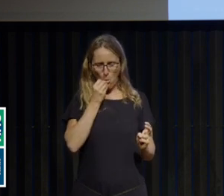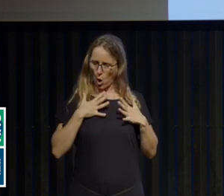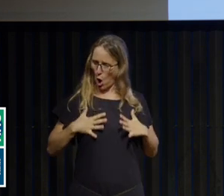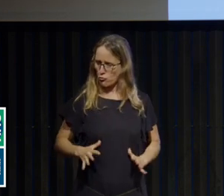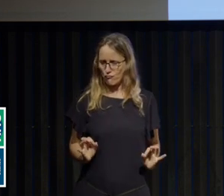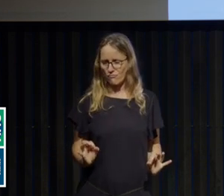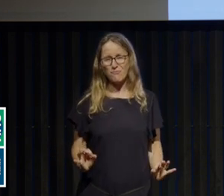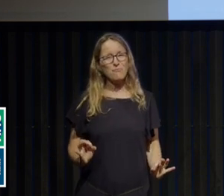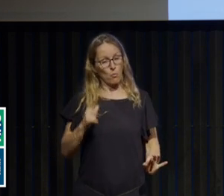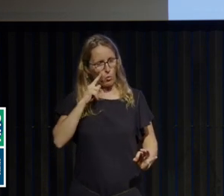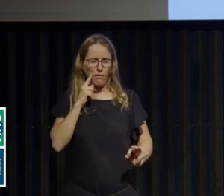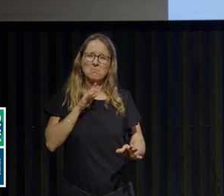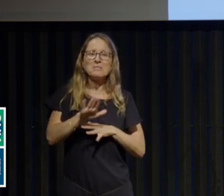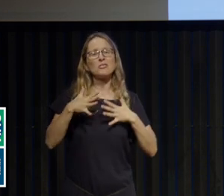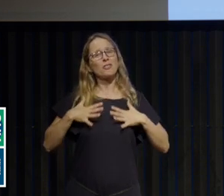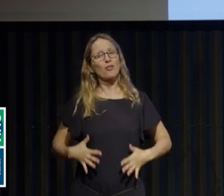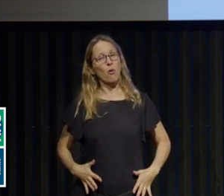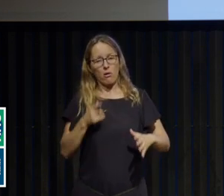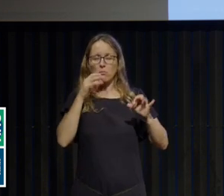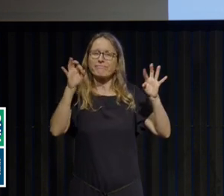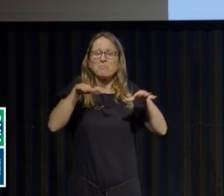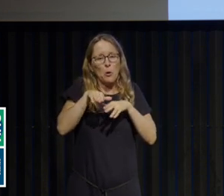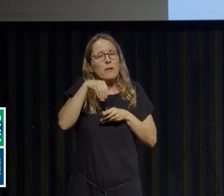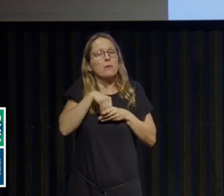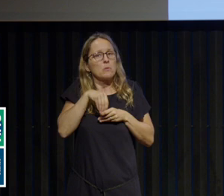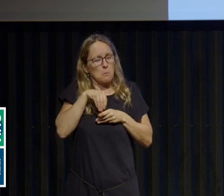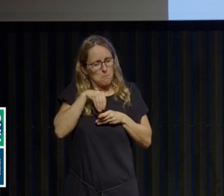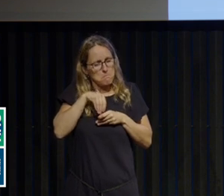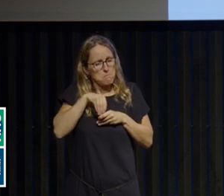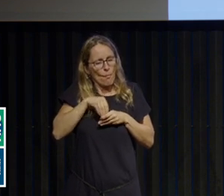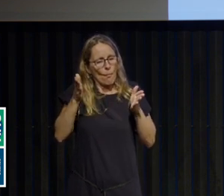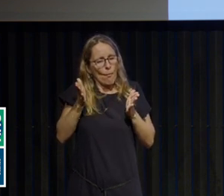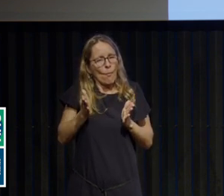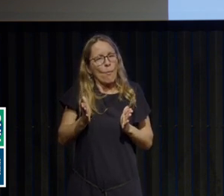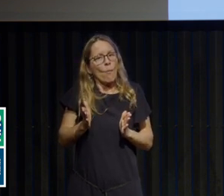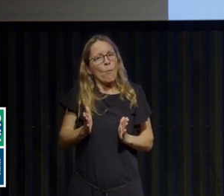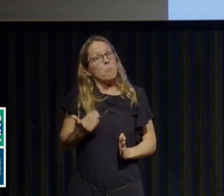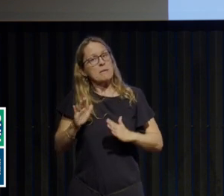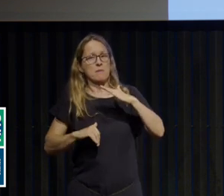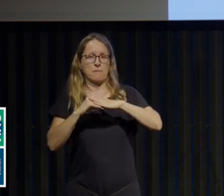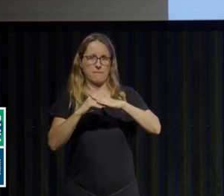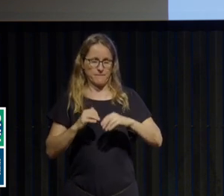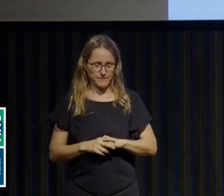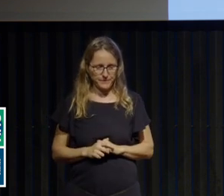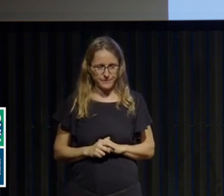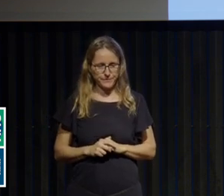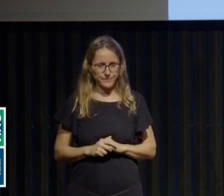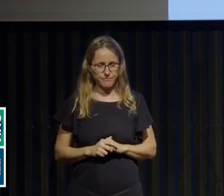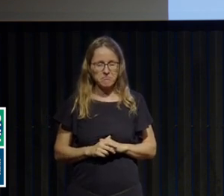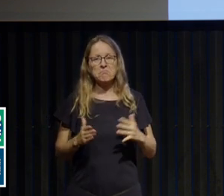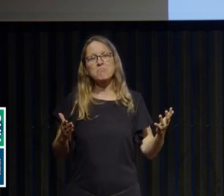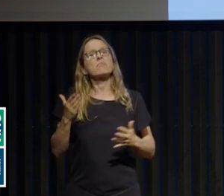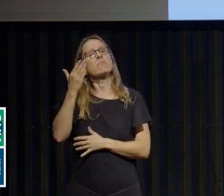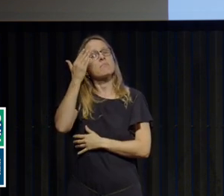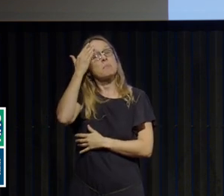à fait extraordinaires. Il fonctionne en mode économique, certes, mais bien sûr, jusqu'à quelle limite ? Et si la